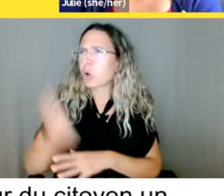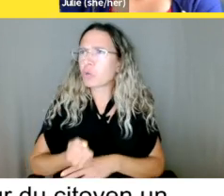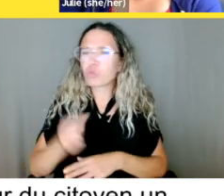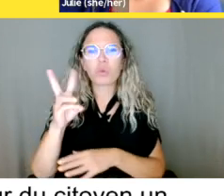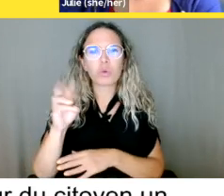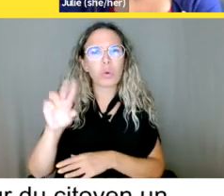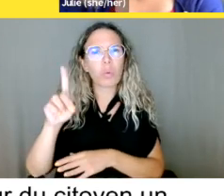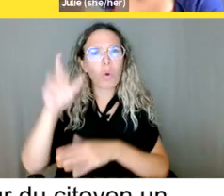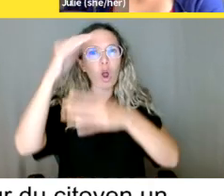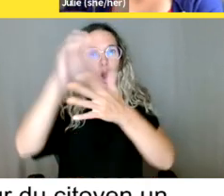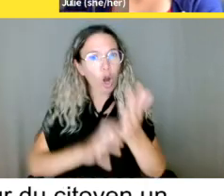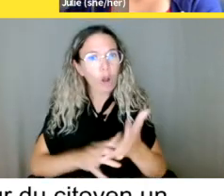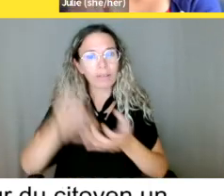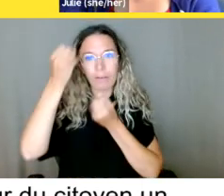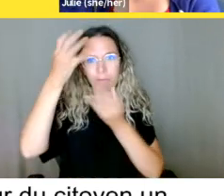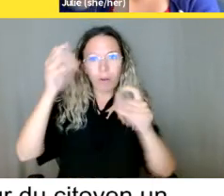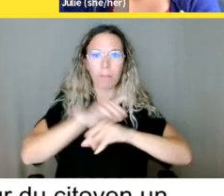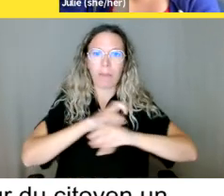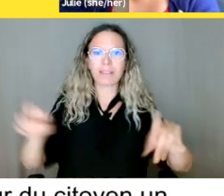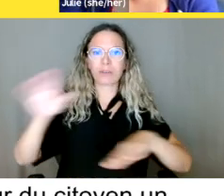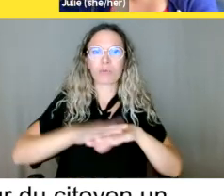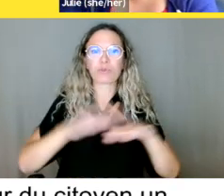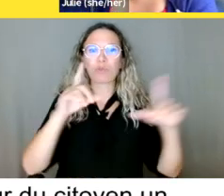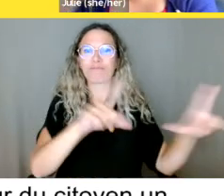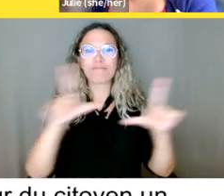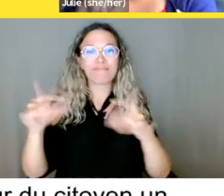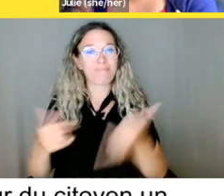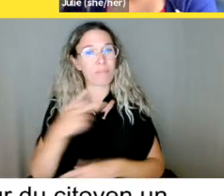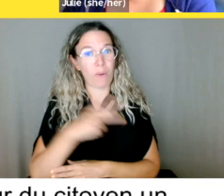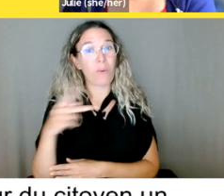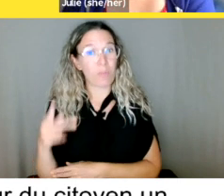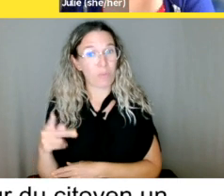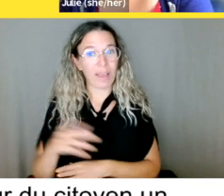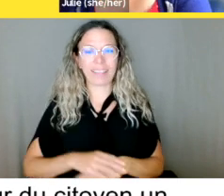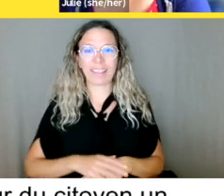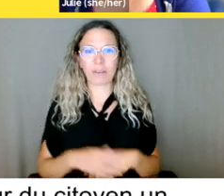plus tard, je pense, dans la section discussion, y a les liens et tout ça pour tous les sites web.